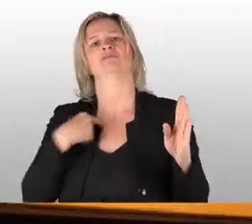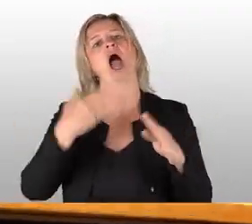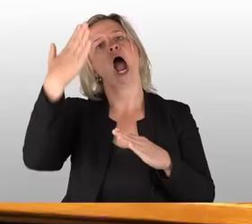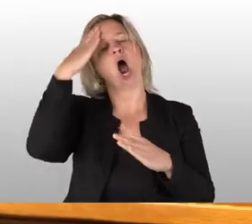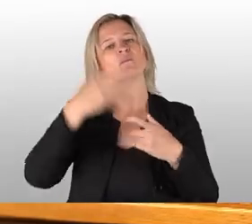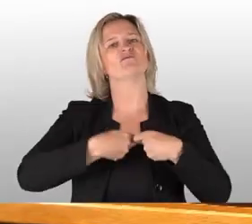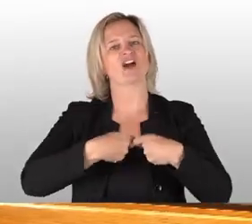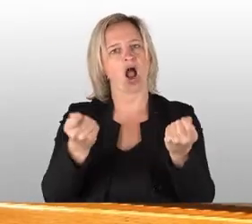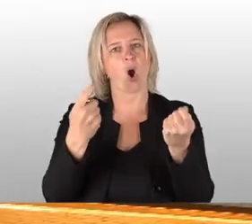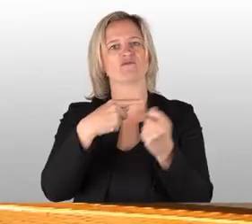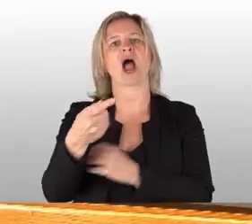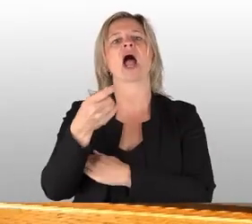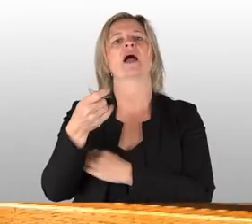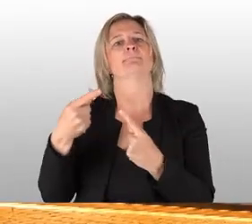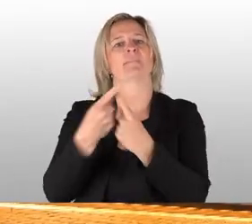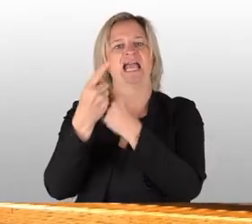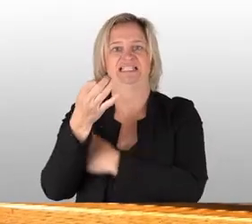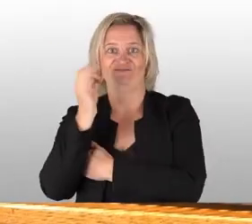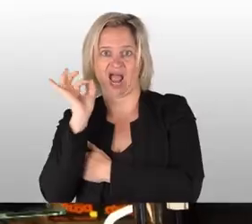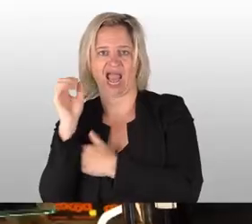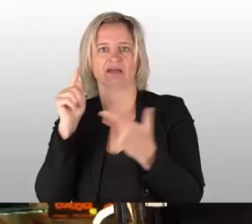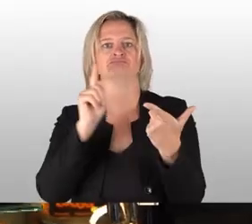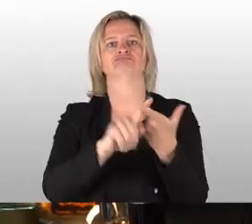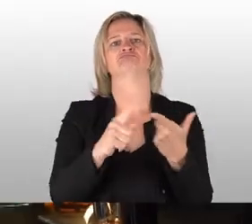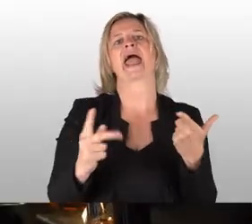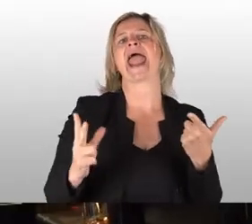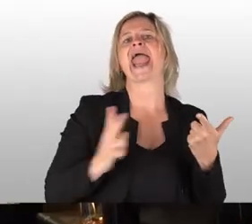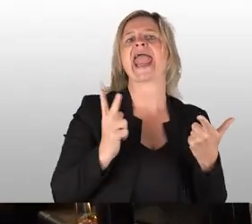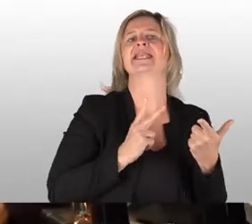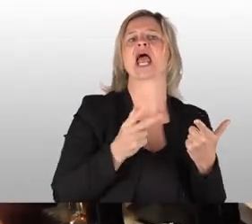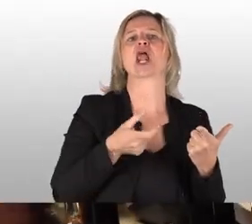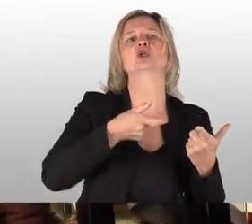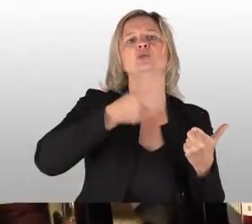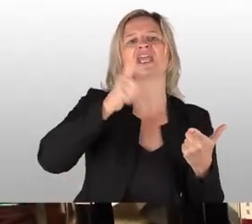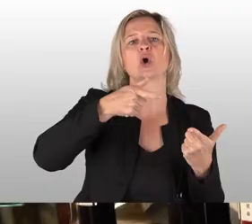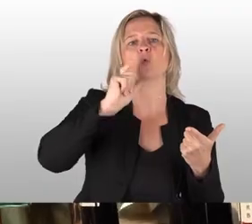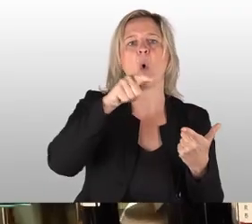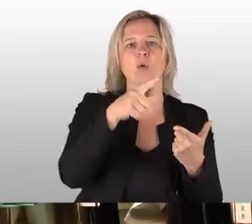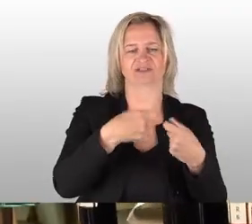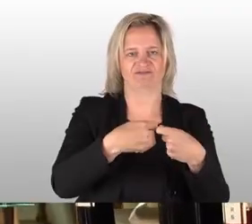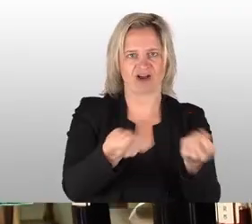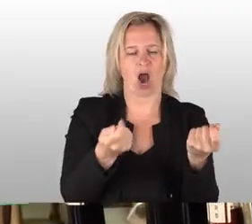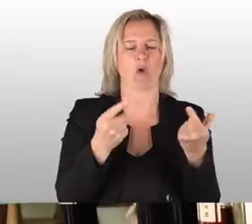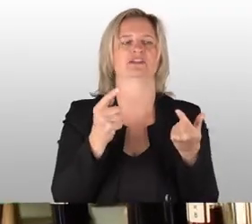meines Geschäftes ist der Meissner Wein. Dann beschäftige ich mich mit dem Verkauf von Edelspirituosen.